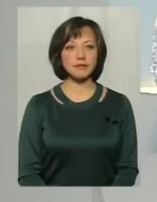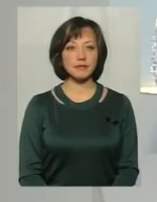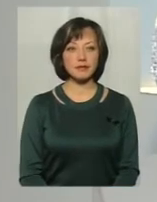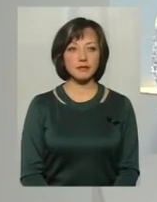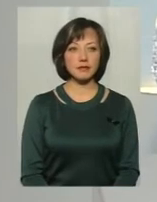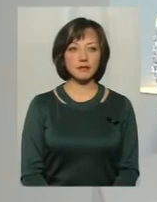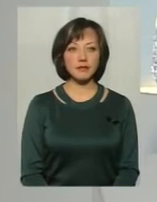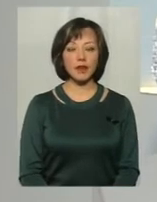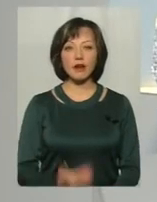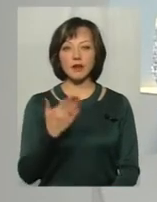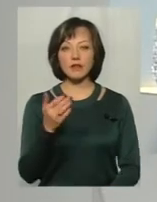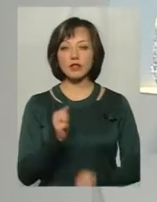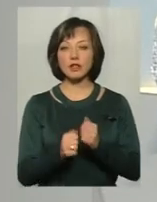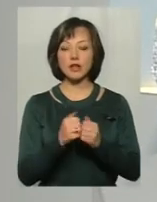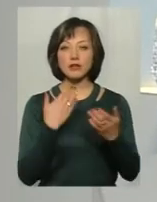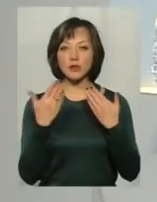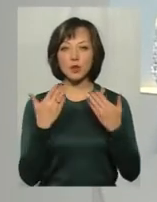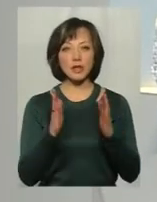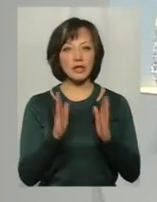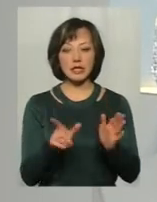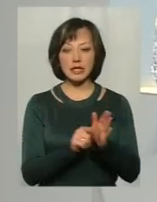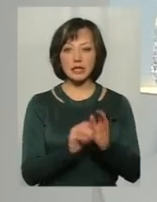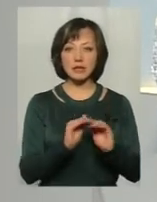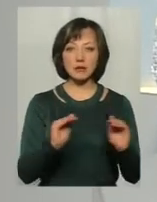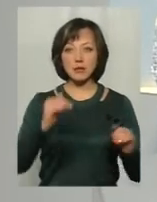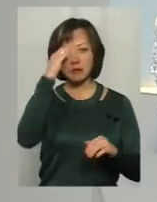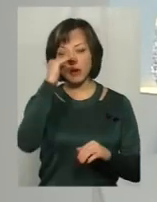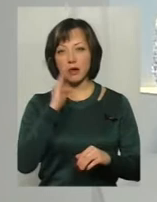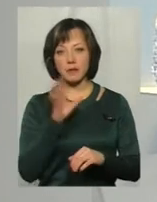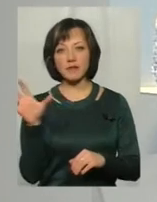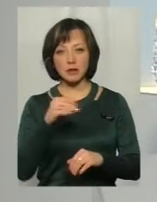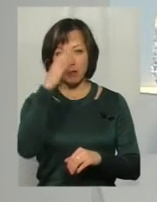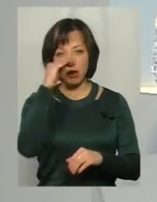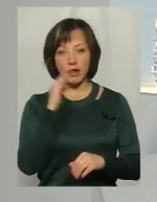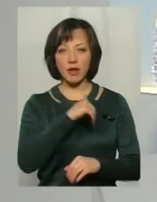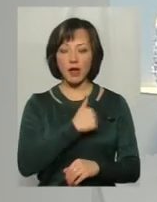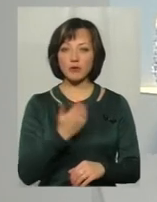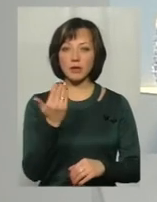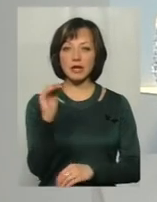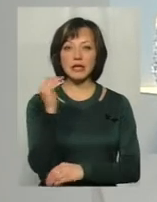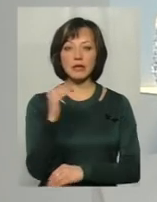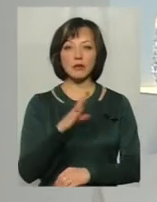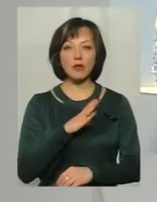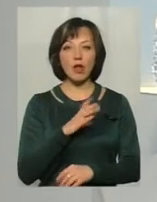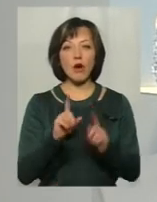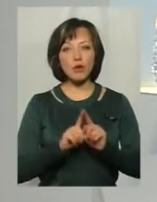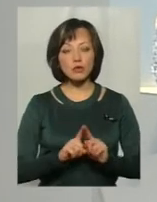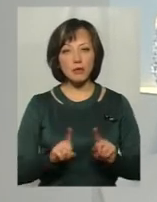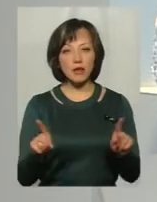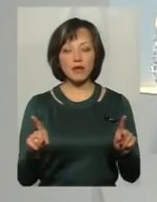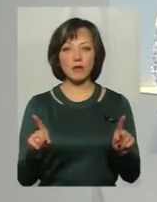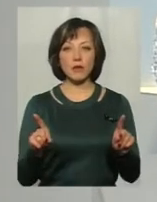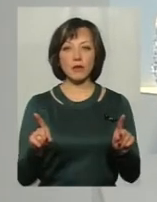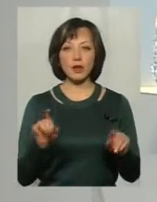Ви часто спілкуєтесь не тільки з дітьми, але й з батьками. Чи всі батьки хочуть, щоб їхня дитина була особливою?